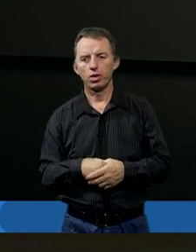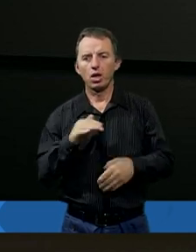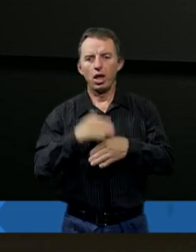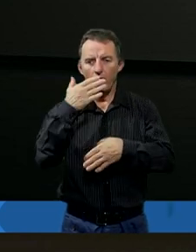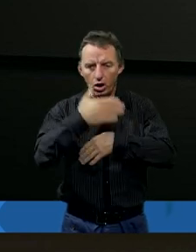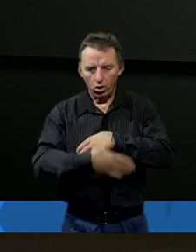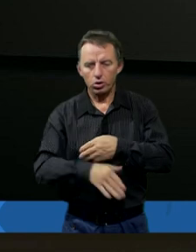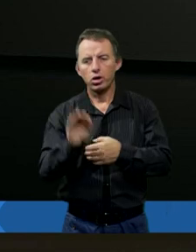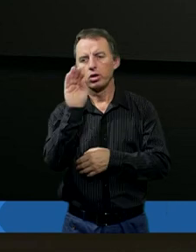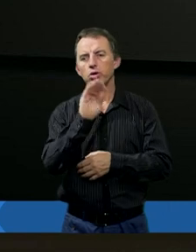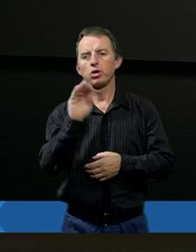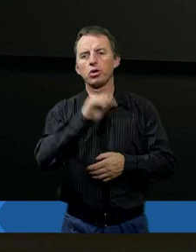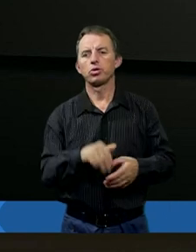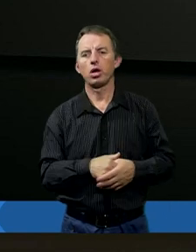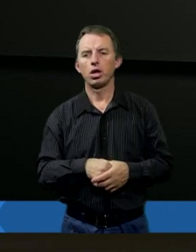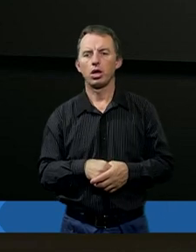I na koniec jeszcze